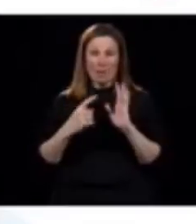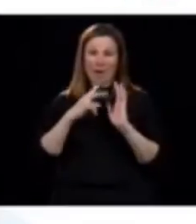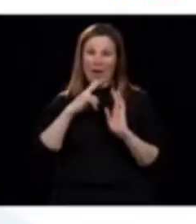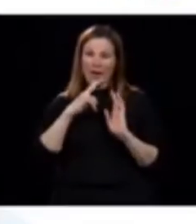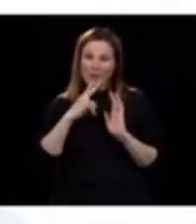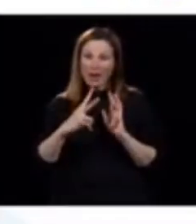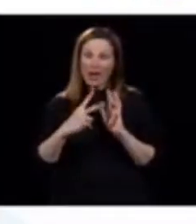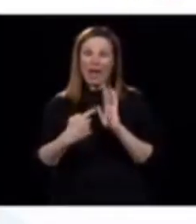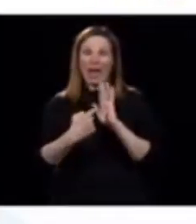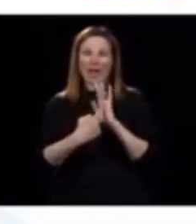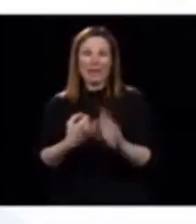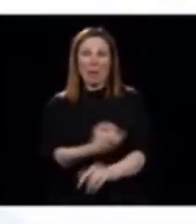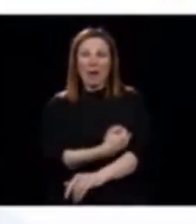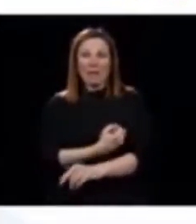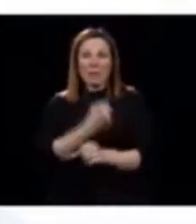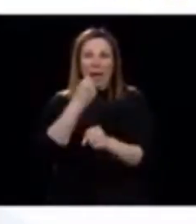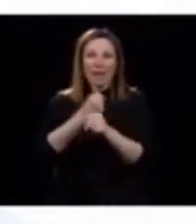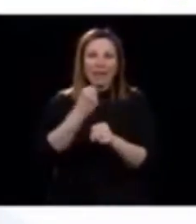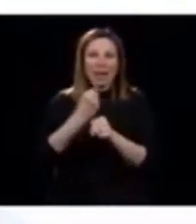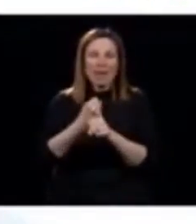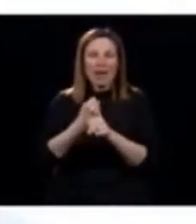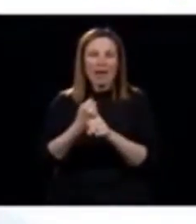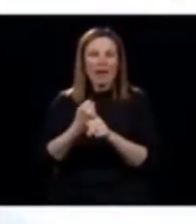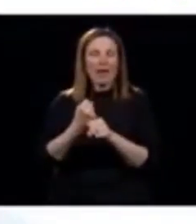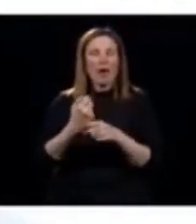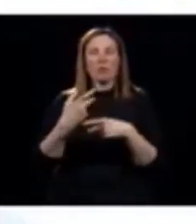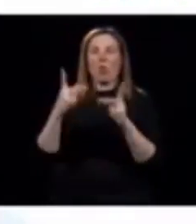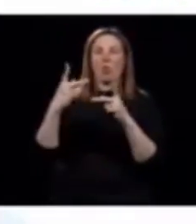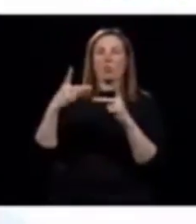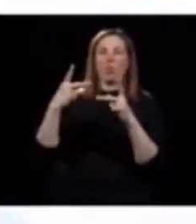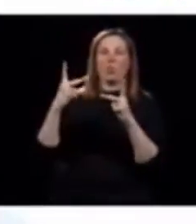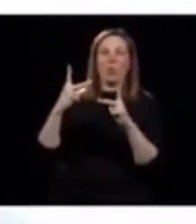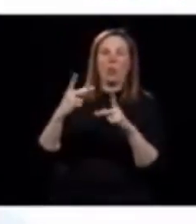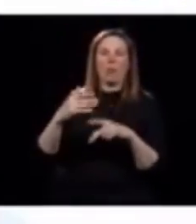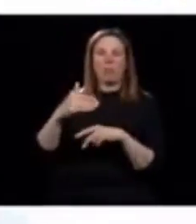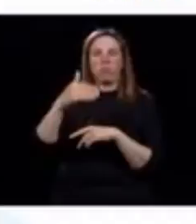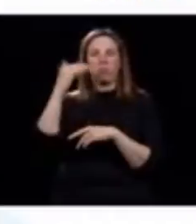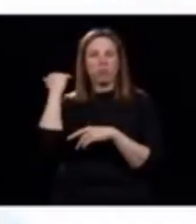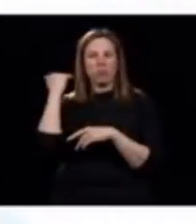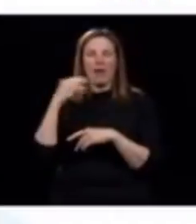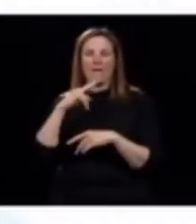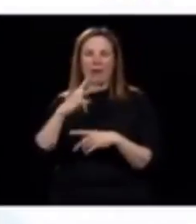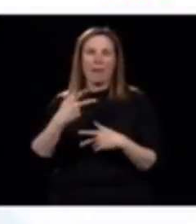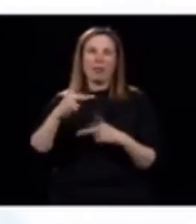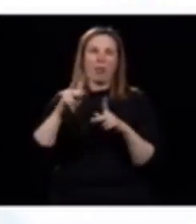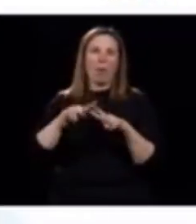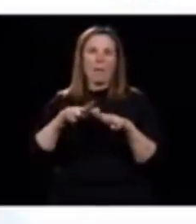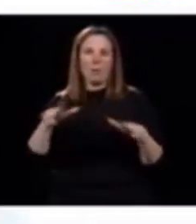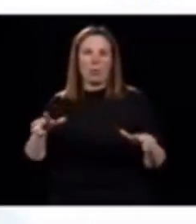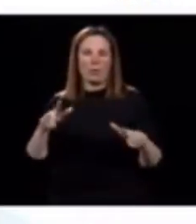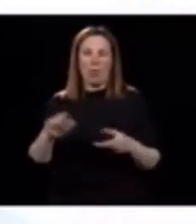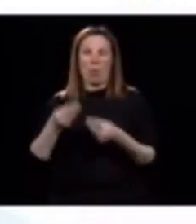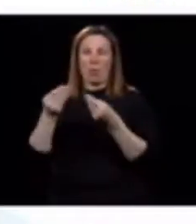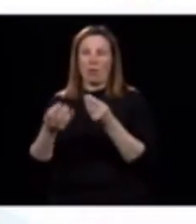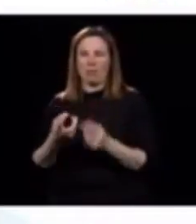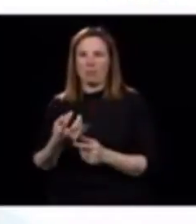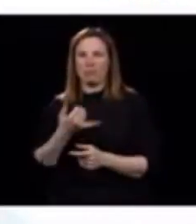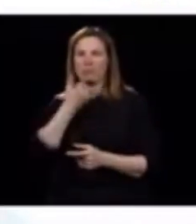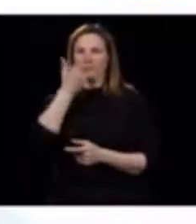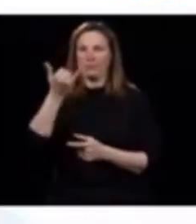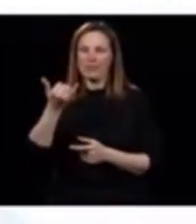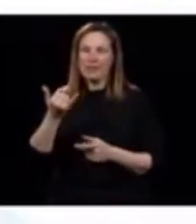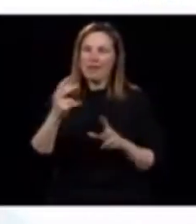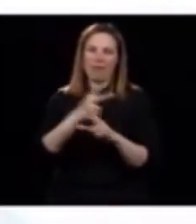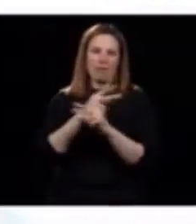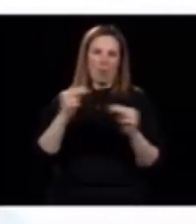trois, quatre cycles de jours, puis qui sont tellement fatiguées qu'il pourrait y avoir des erreurs. Mais on ne prend pas de